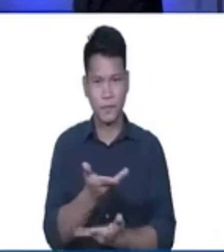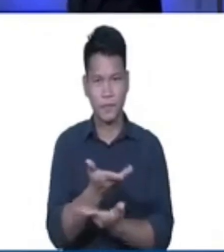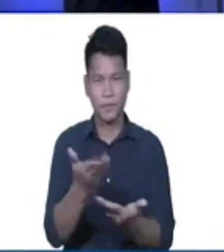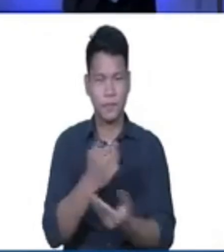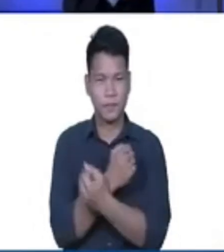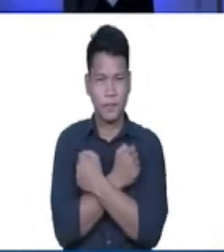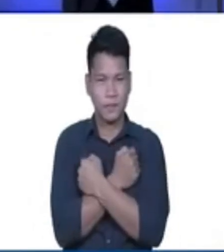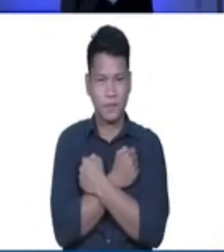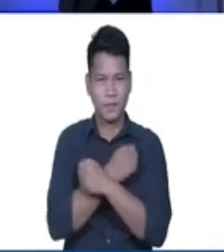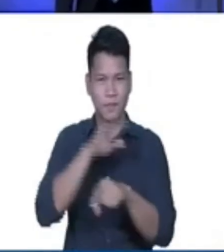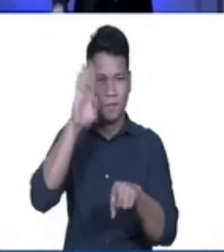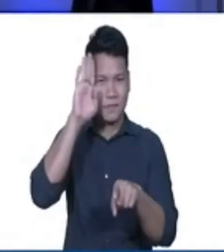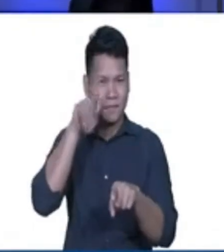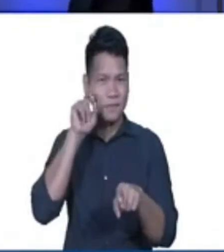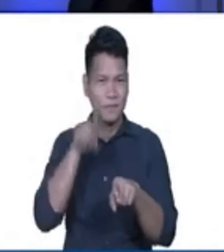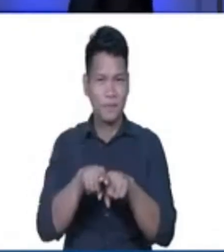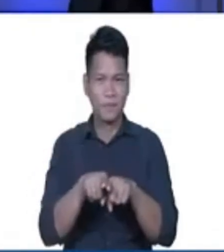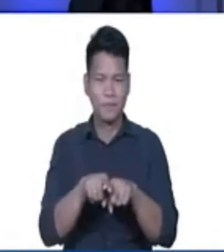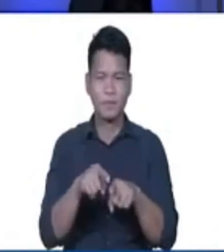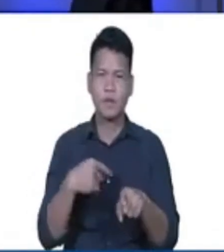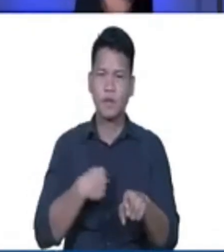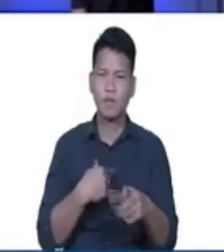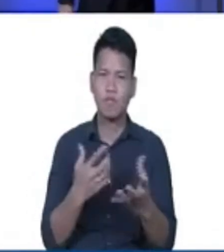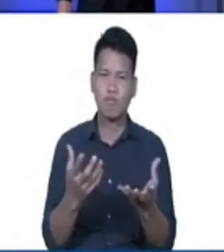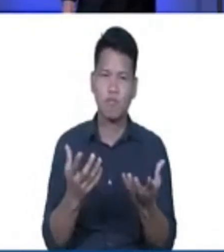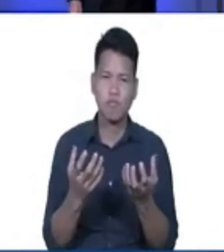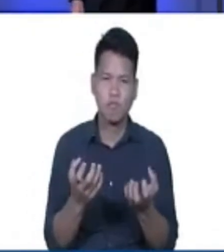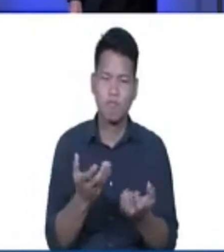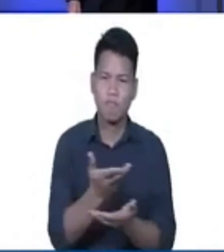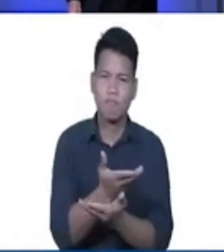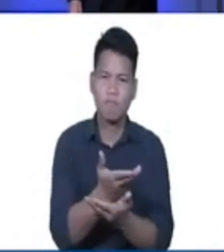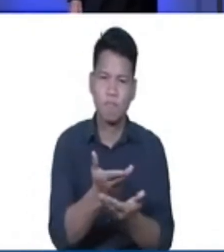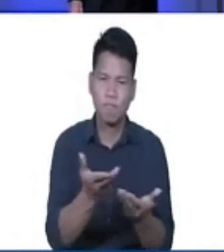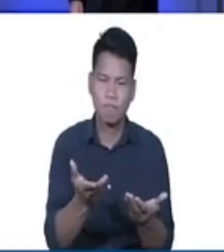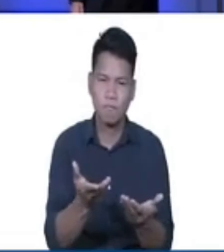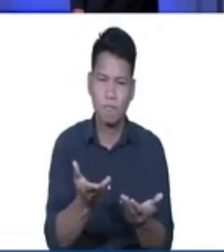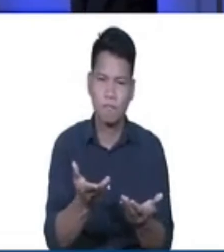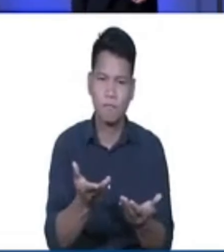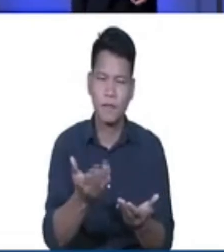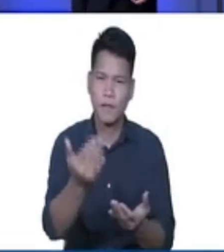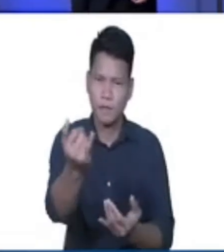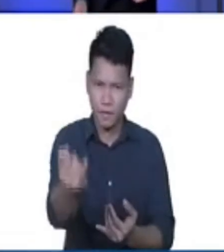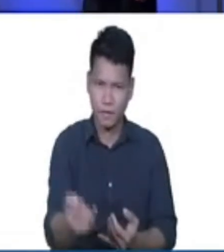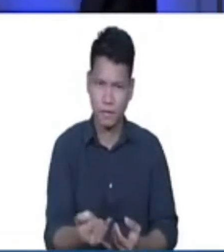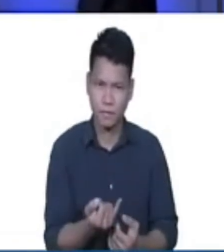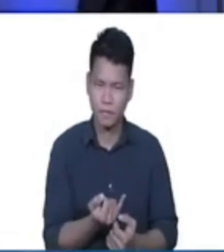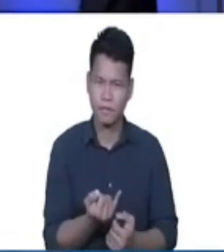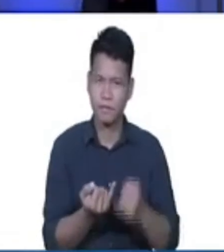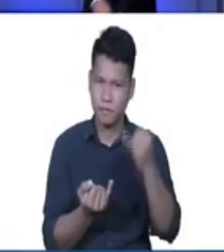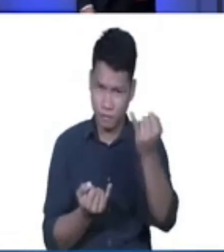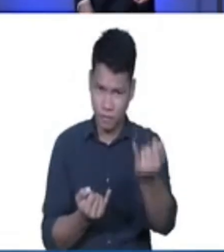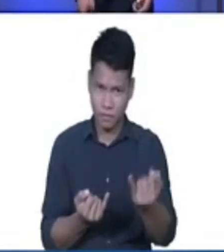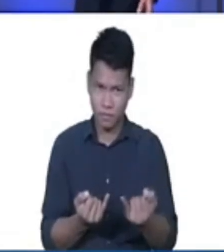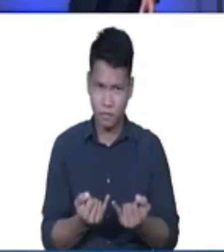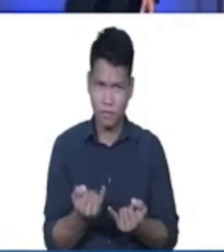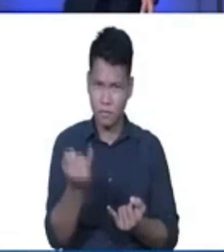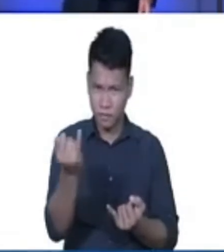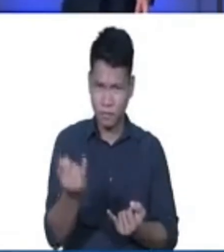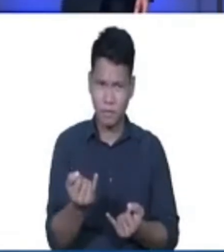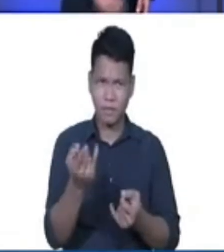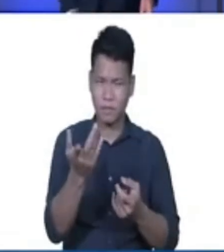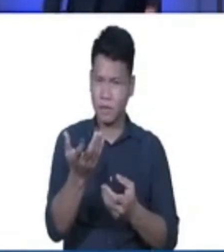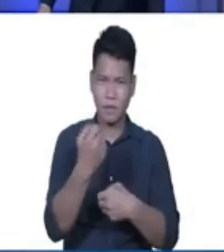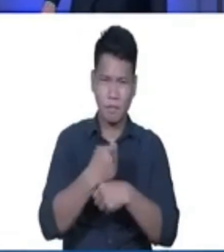kaibigan at mga kapatid gusto ko po kayong i-invite nagagawa ng